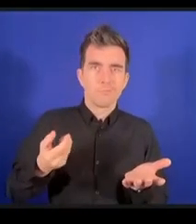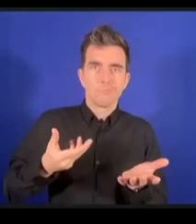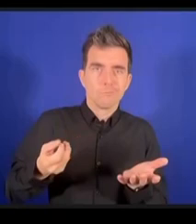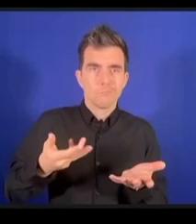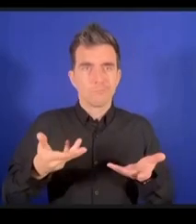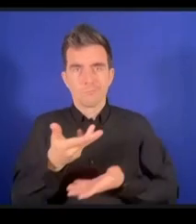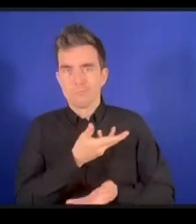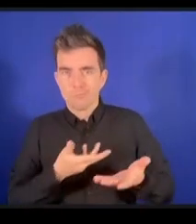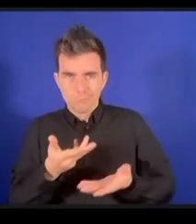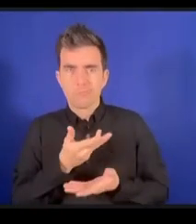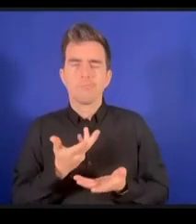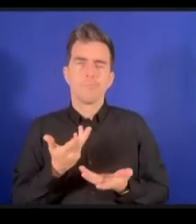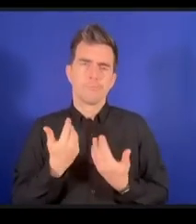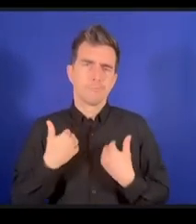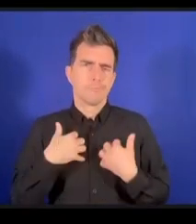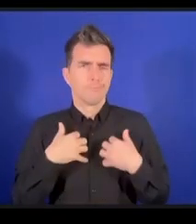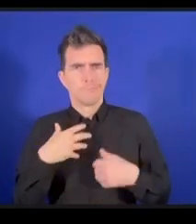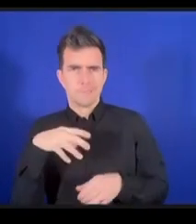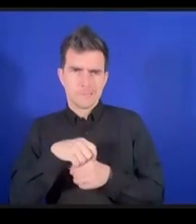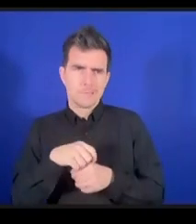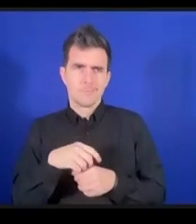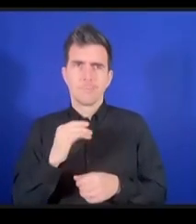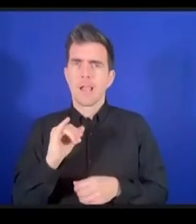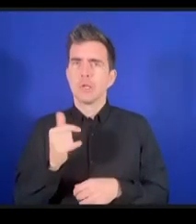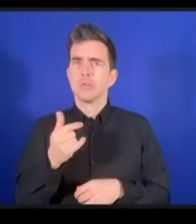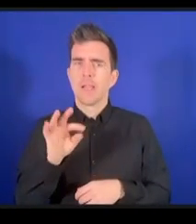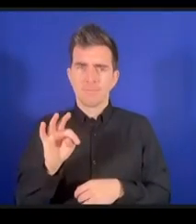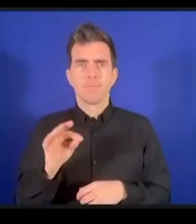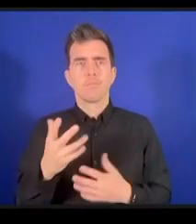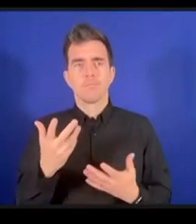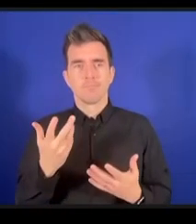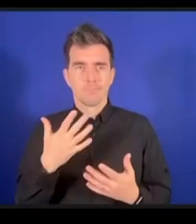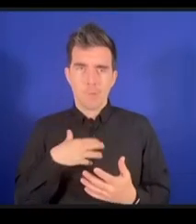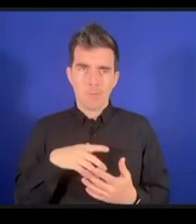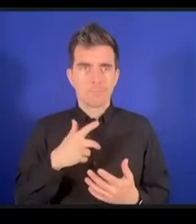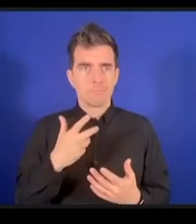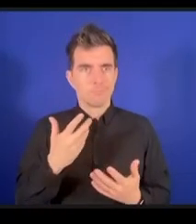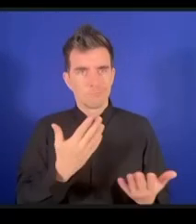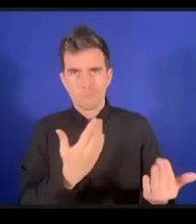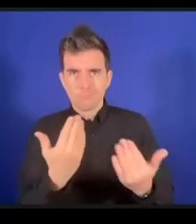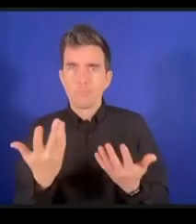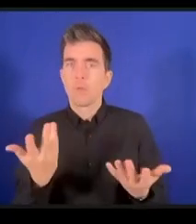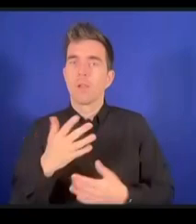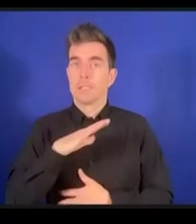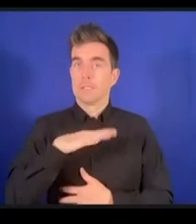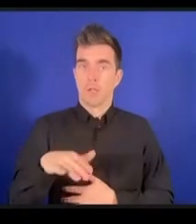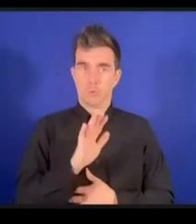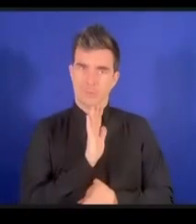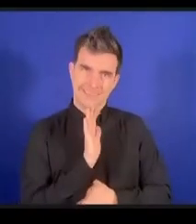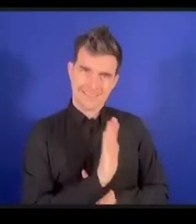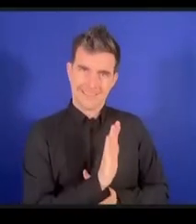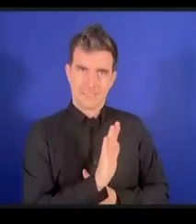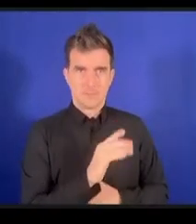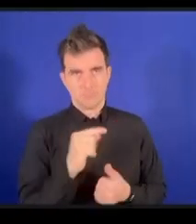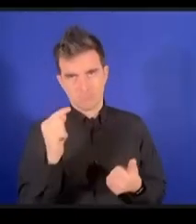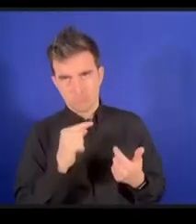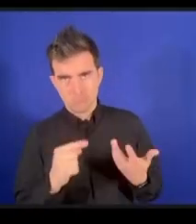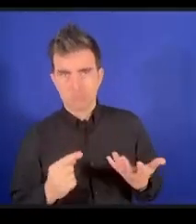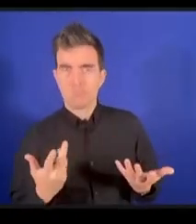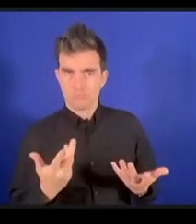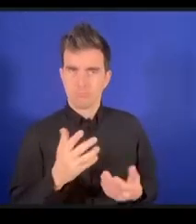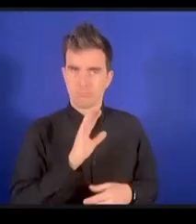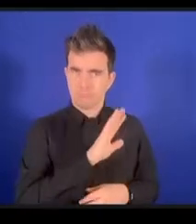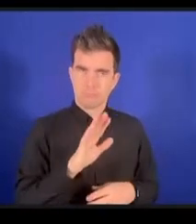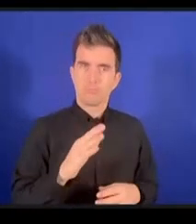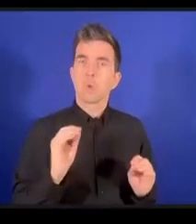FCI et de pouvoir apporter la voix des enfants dans ce débat et dans ce débat sur l